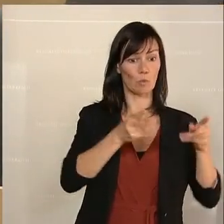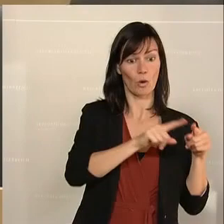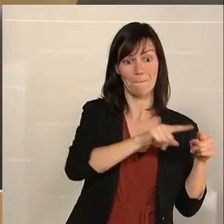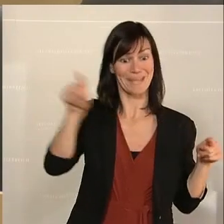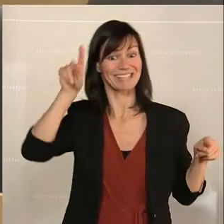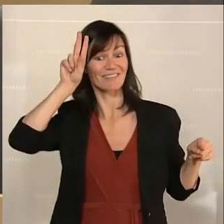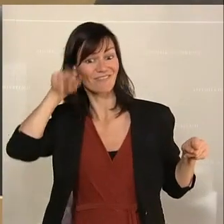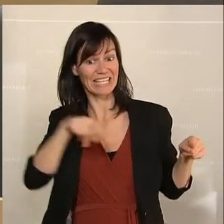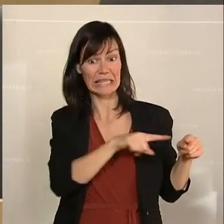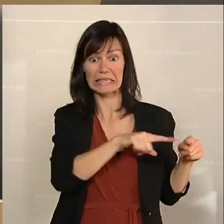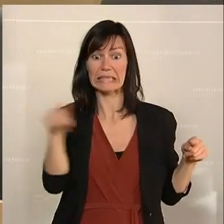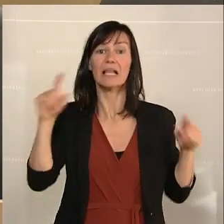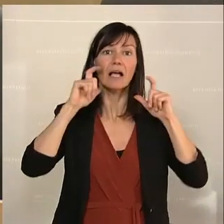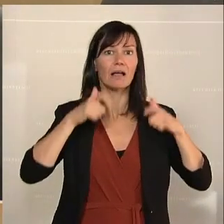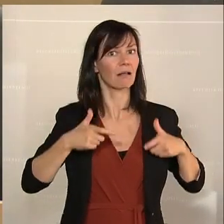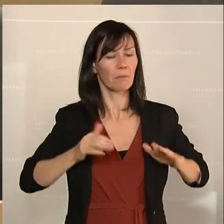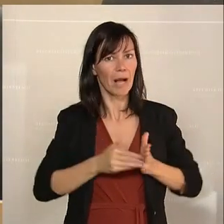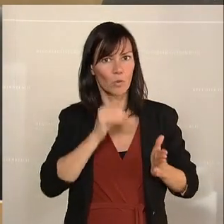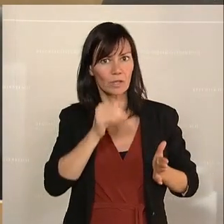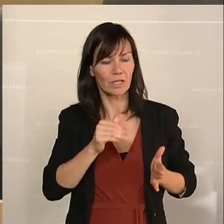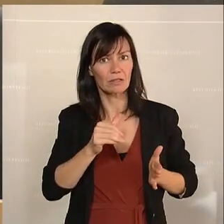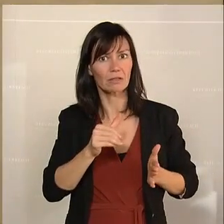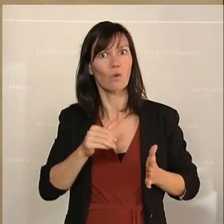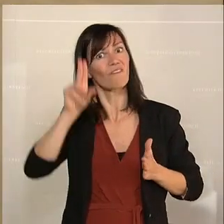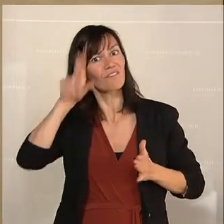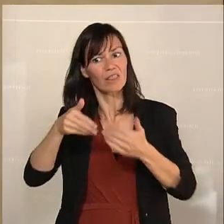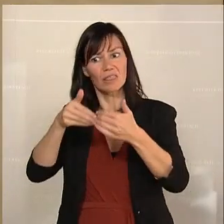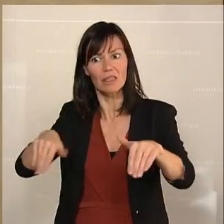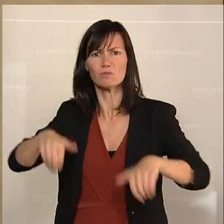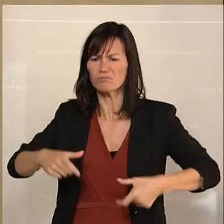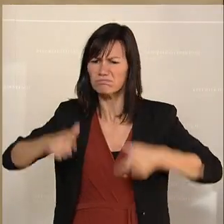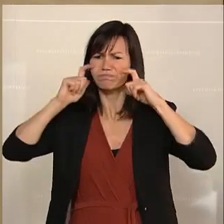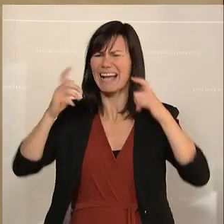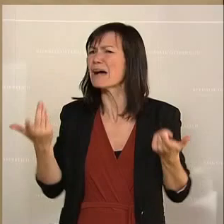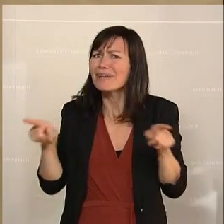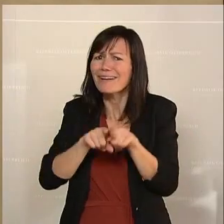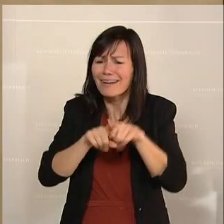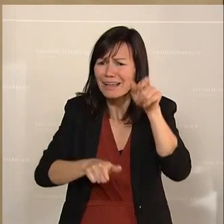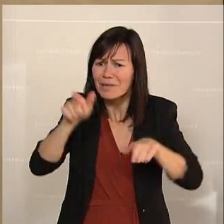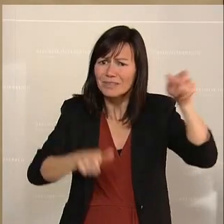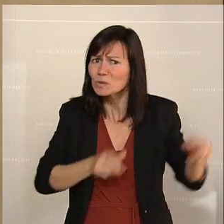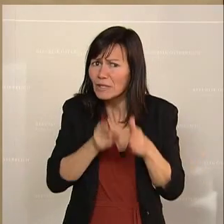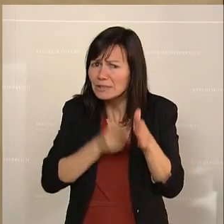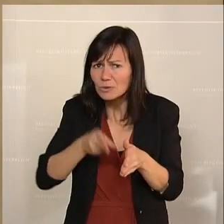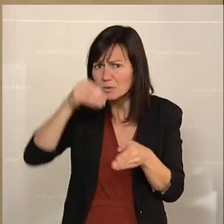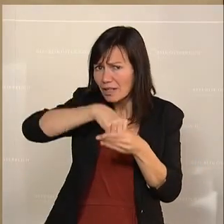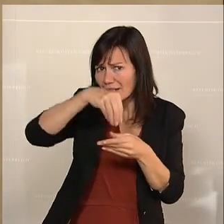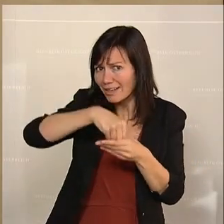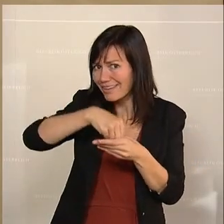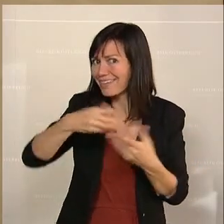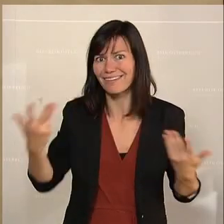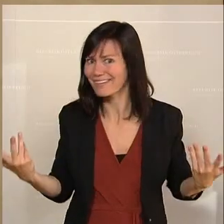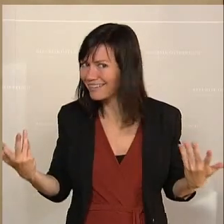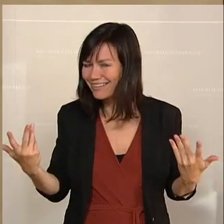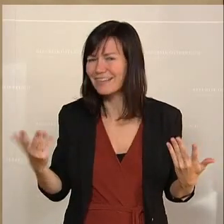aufsetzen. Diese Logik erschließt sich niemandem mehr in diesem Land, meine Damen und Herren. Aber nur, wir uns nicht falsch verstehen.